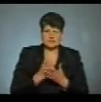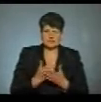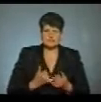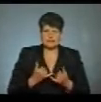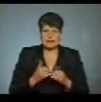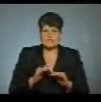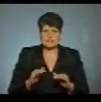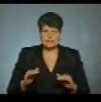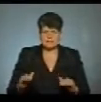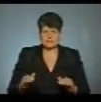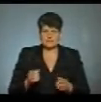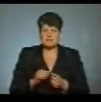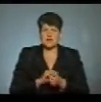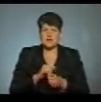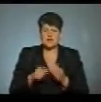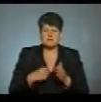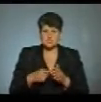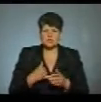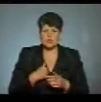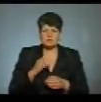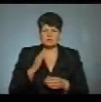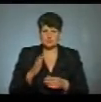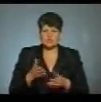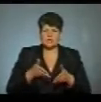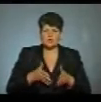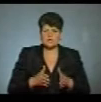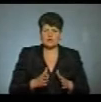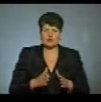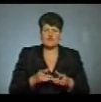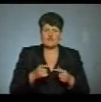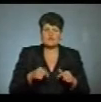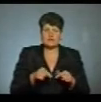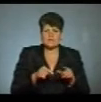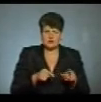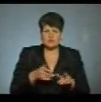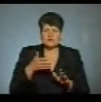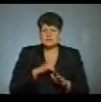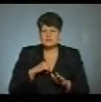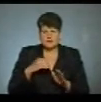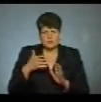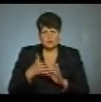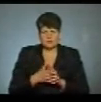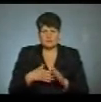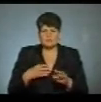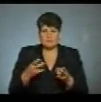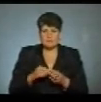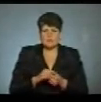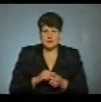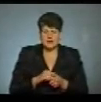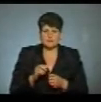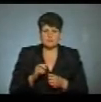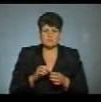дітей. Пральна машинка, вона в нас буде для родильного відділу, тому що, ви самі розумієте, нам треба і билизну прати